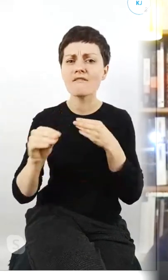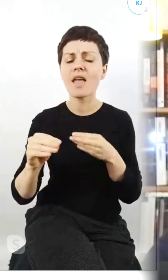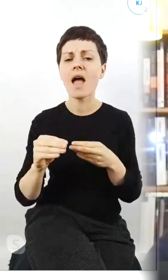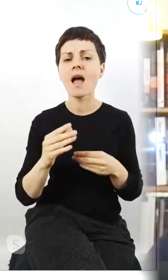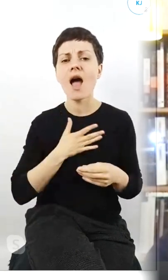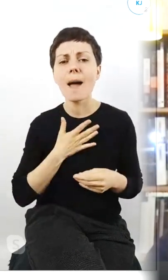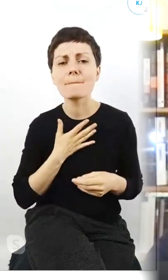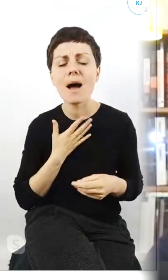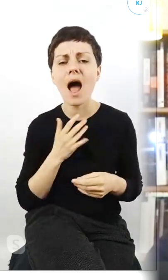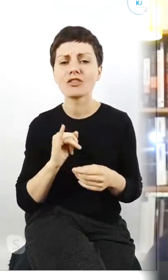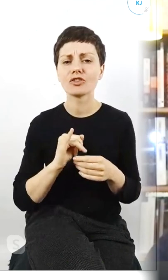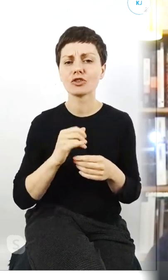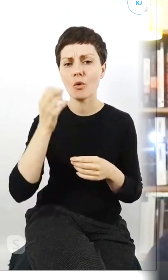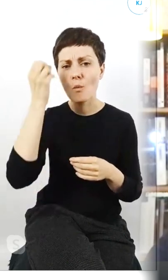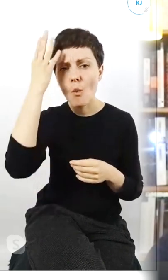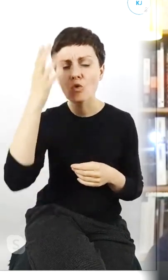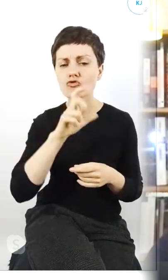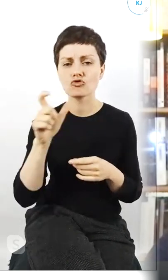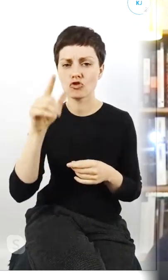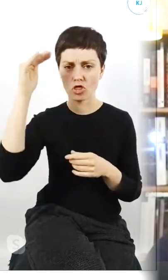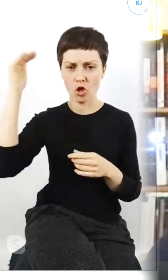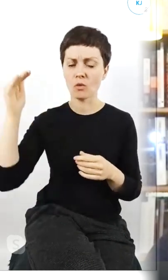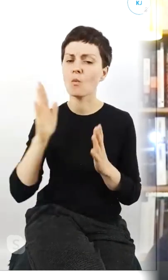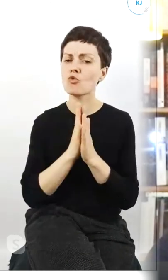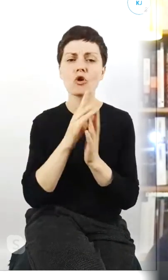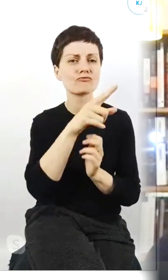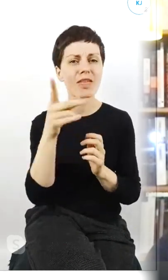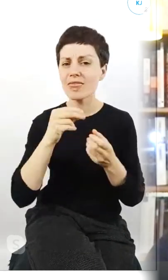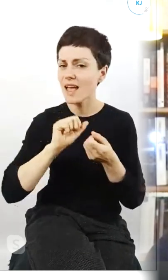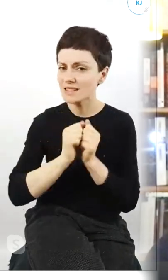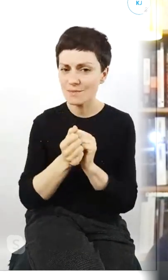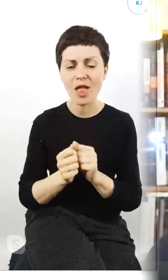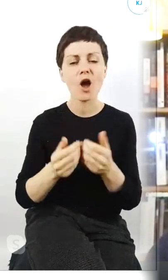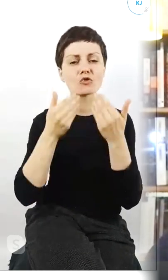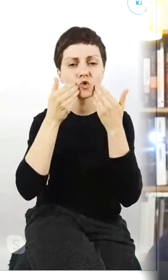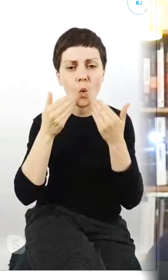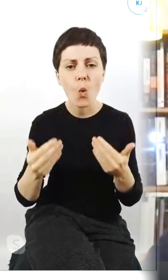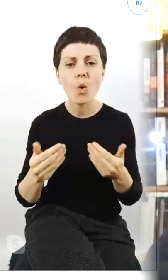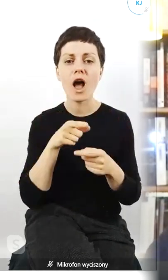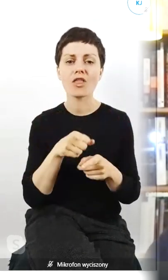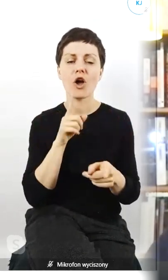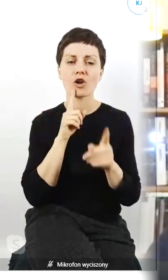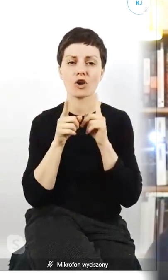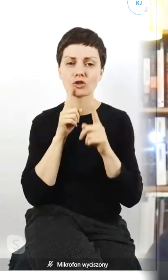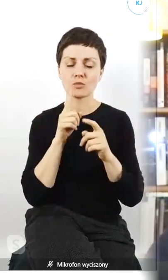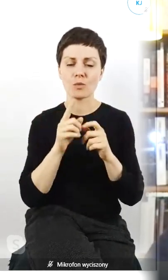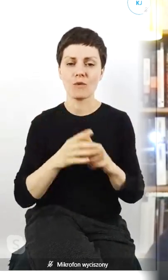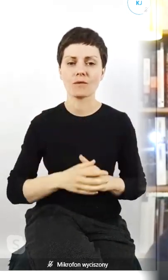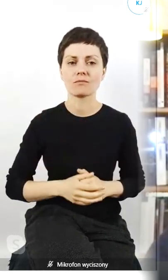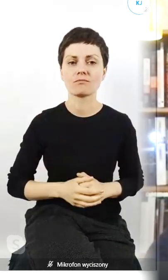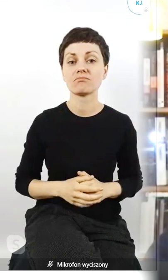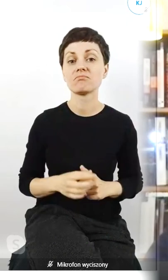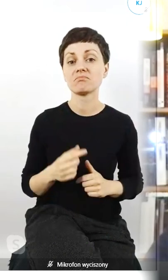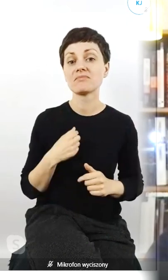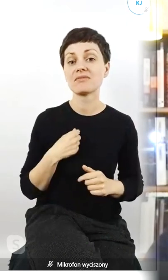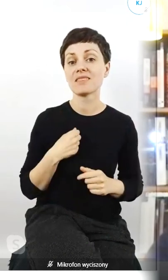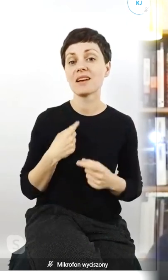rozsądku niż większość dorosłych nie zmieniajcie się dziękuję za tę rozmowę no myślę że my po prostu